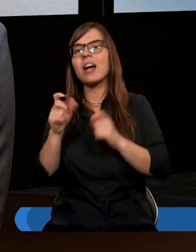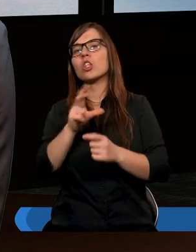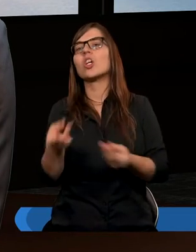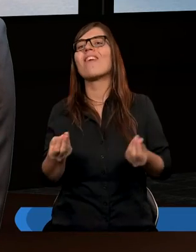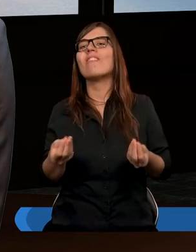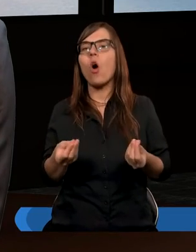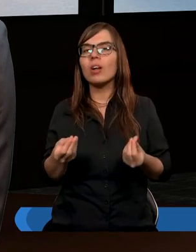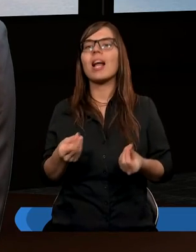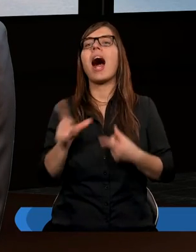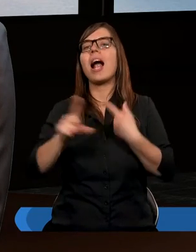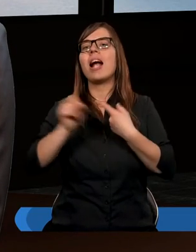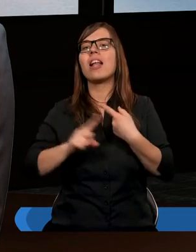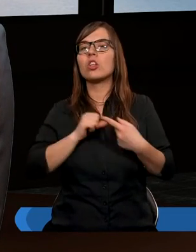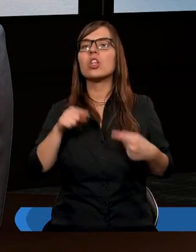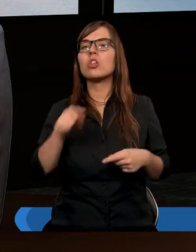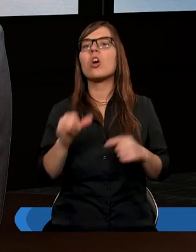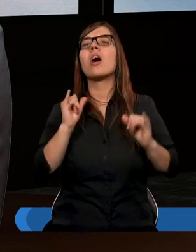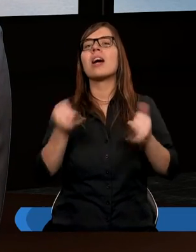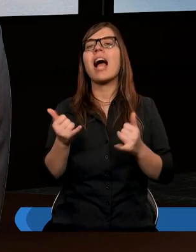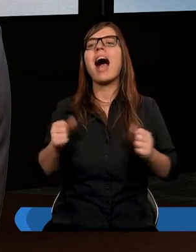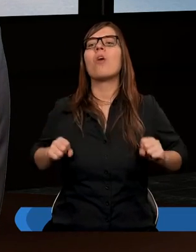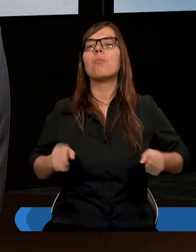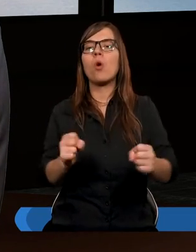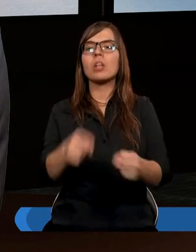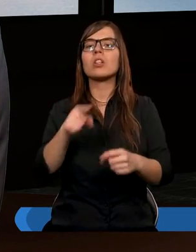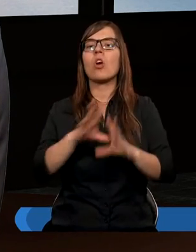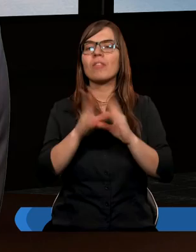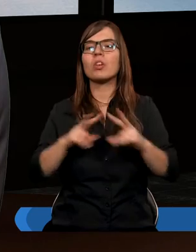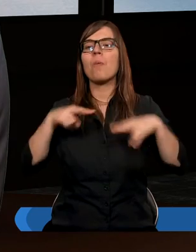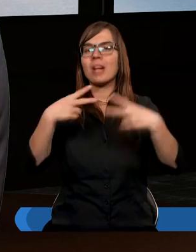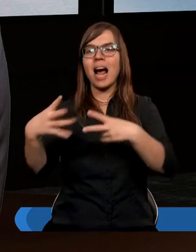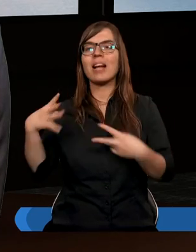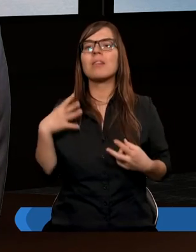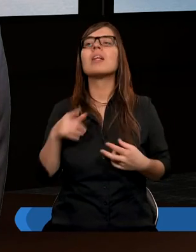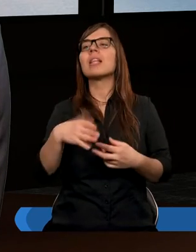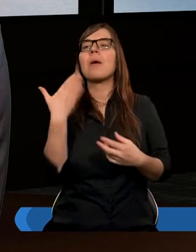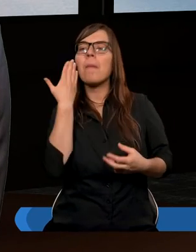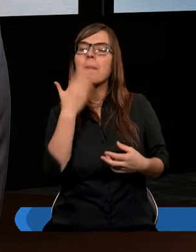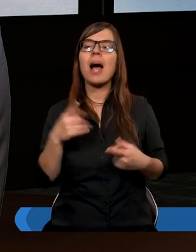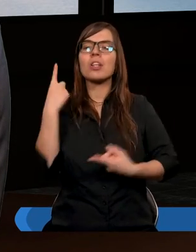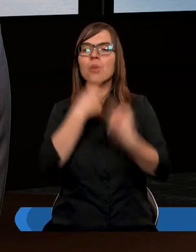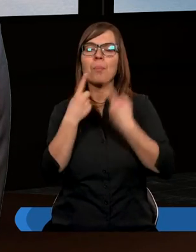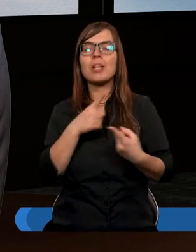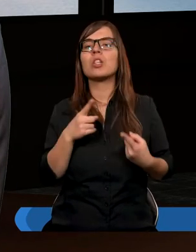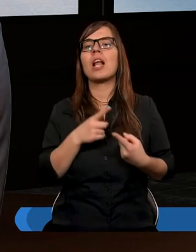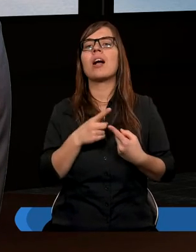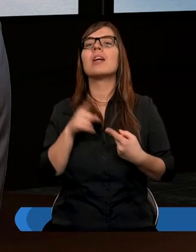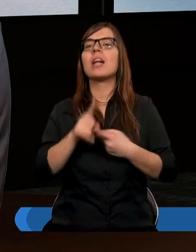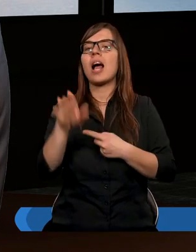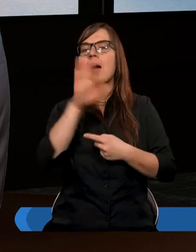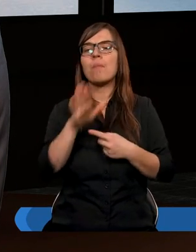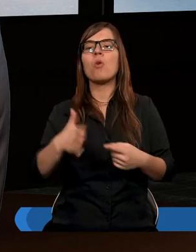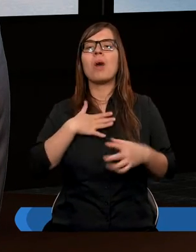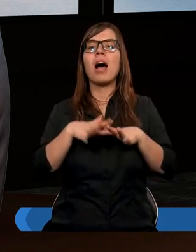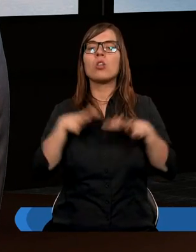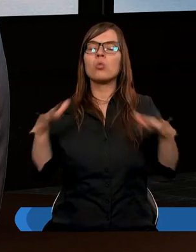kwota ale liczy się to z jaką kto motywacją to przekazał a tym bardziej myślę że dla Boga